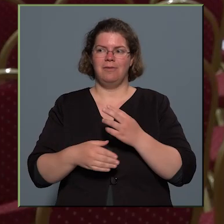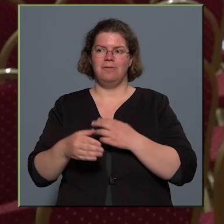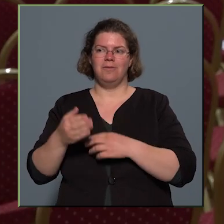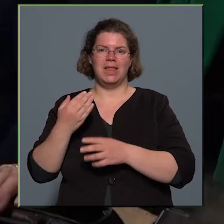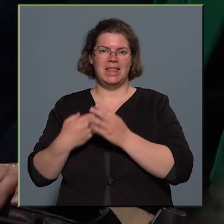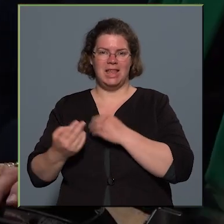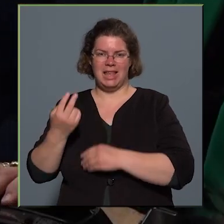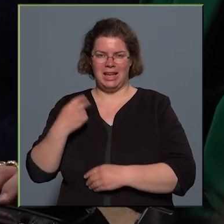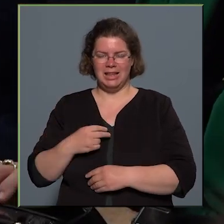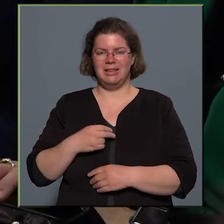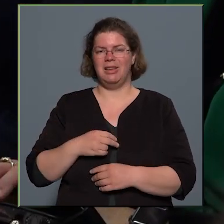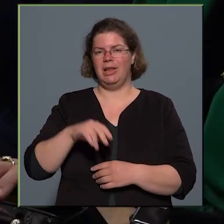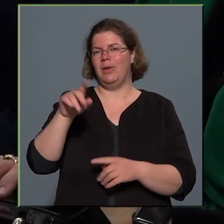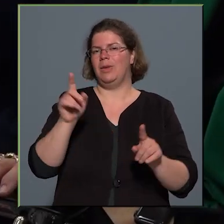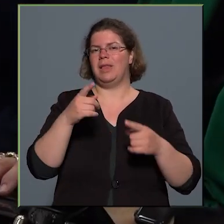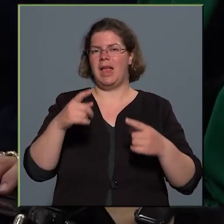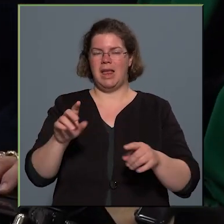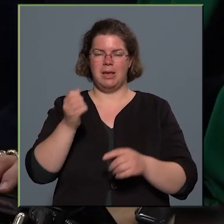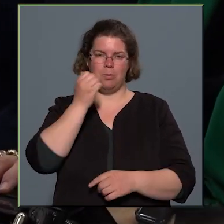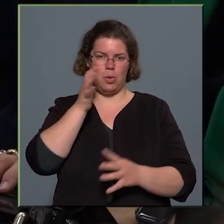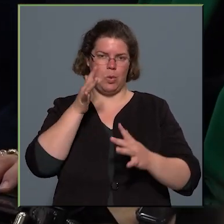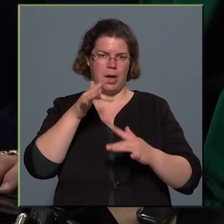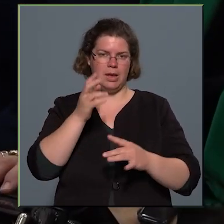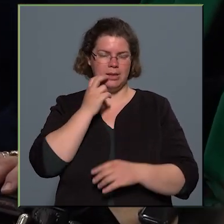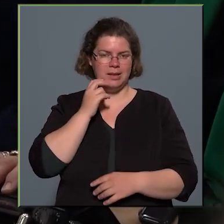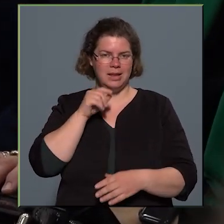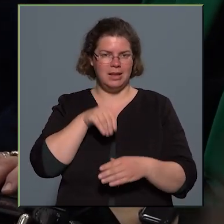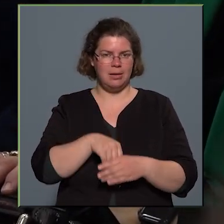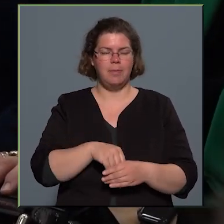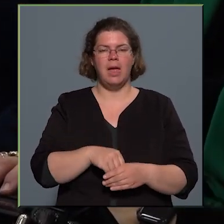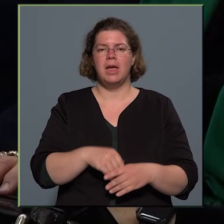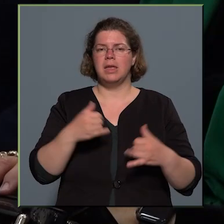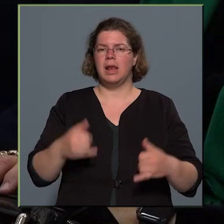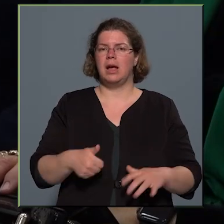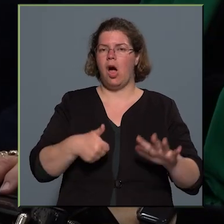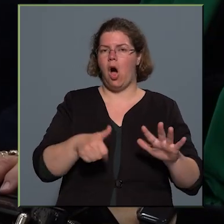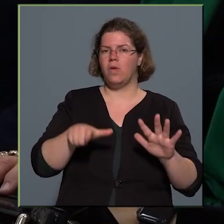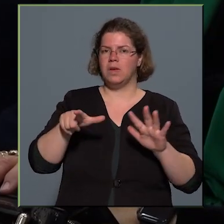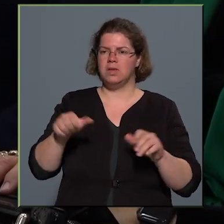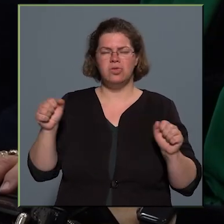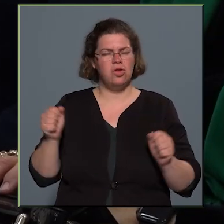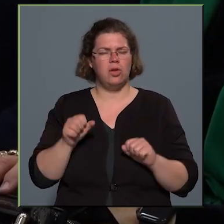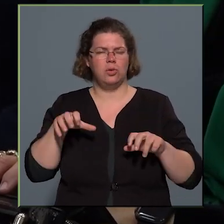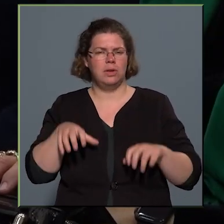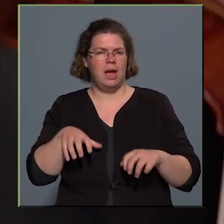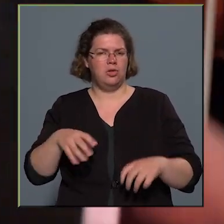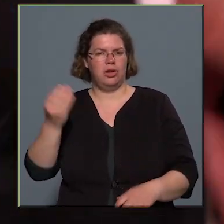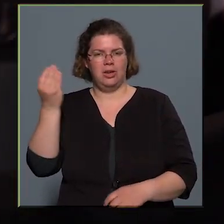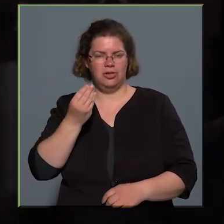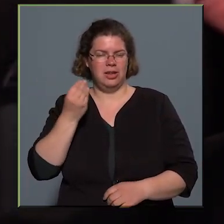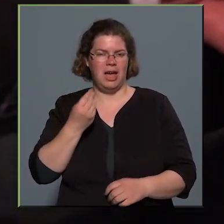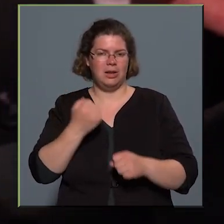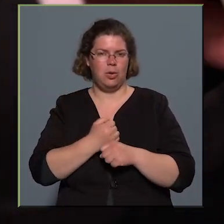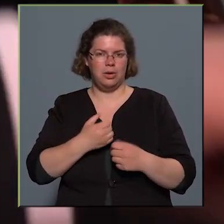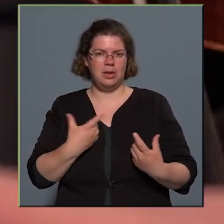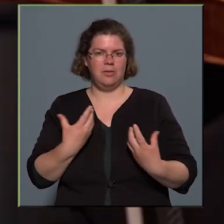zenei műhely az intézetünkben. Jelenleg hat-hét nagyon tehetséges diák dolgozik velünk a zenekarban,